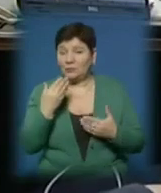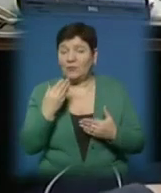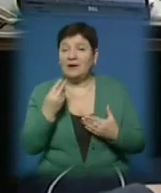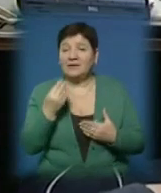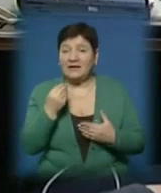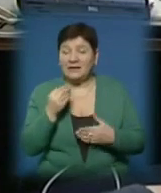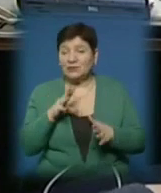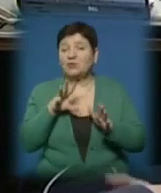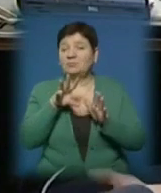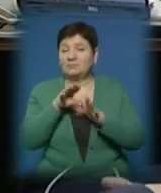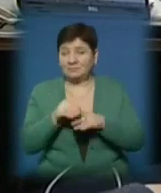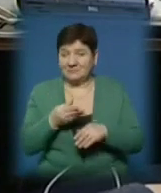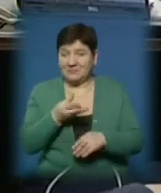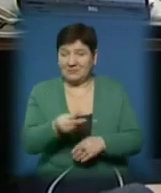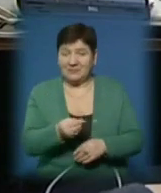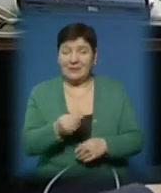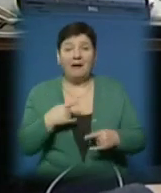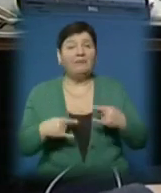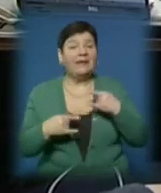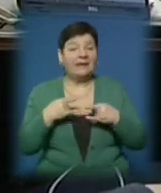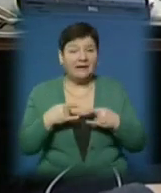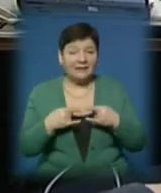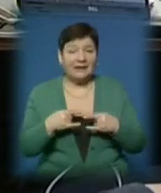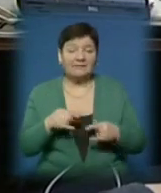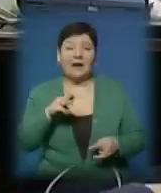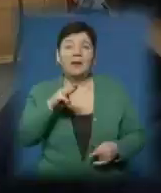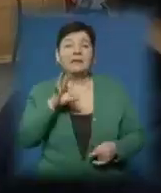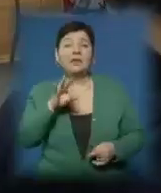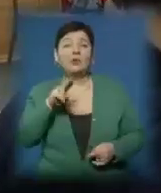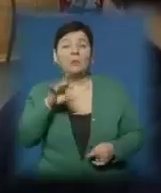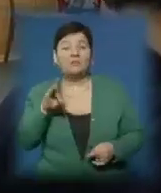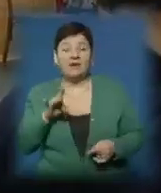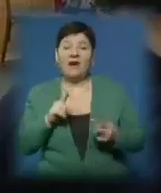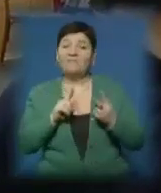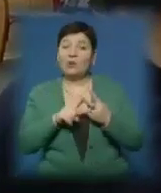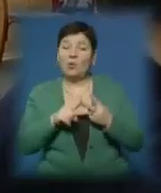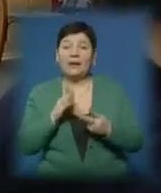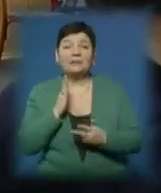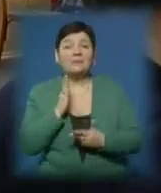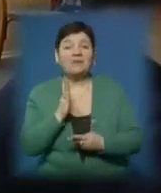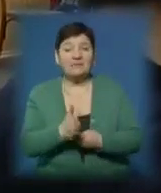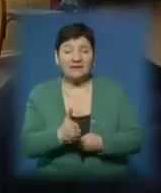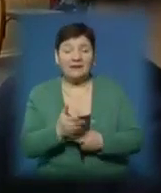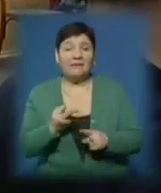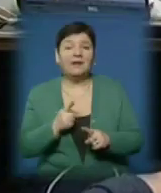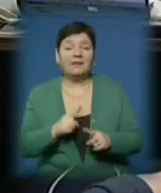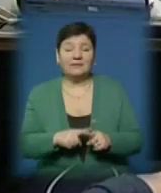в топових телеканалах, на топових радіостанціях. Вторе направлення – це